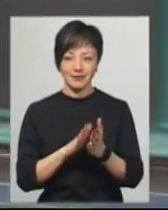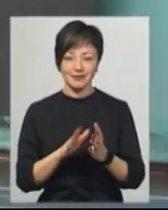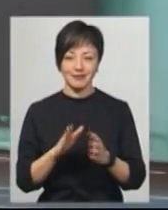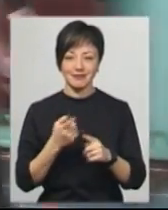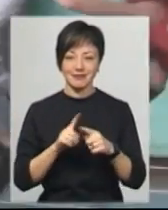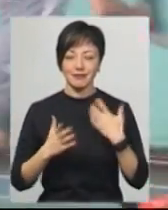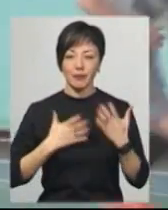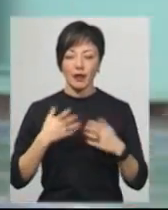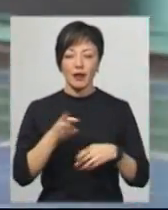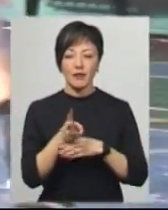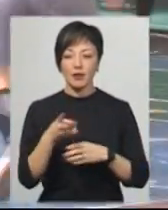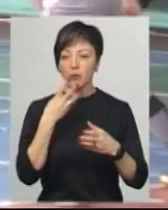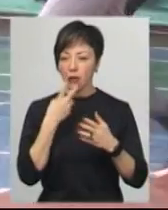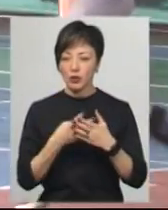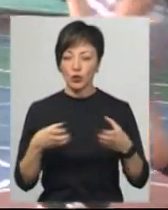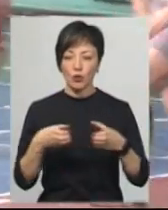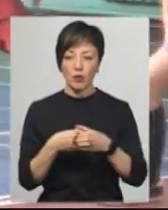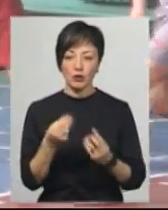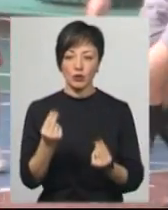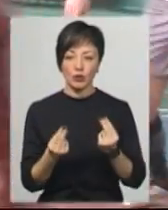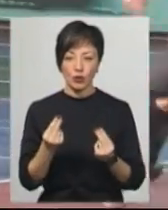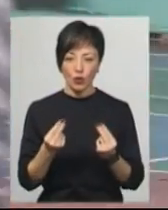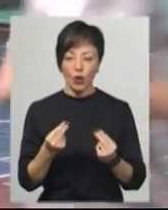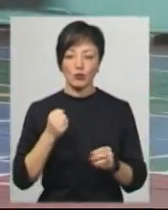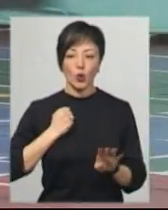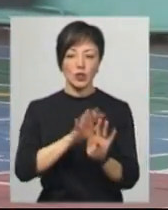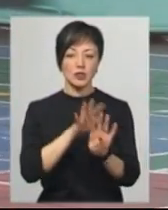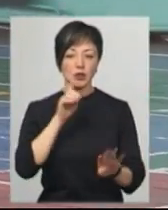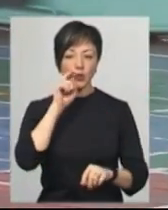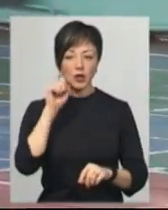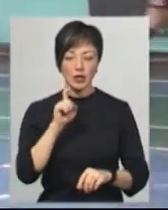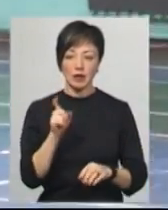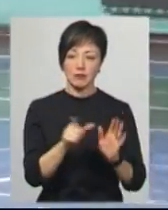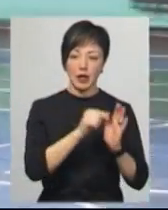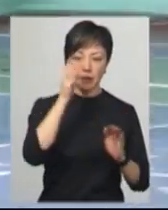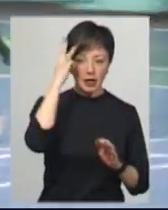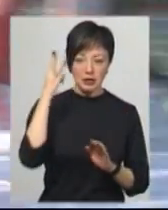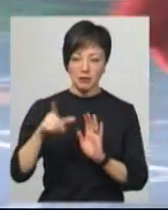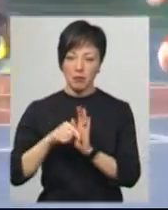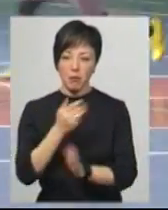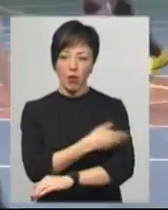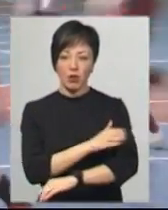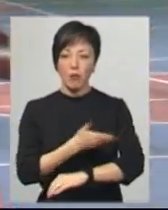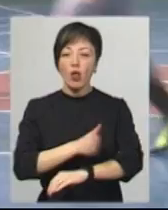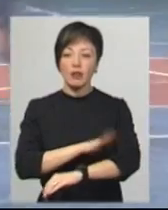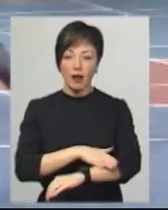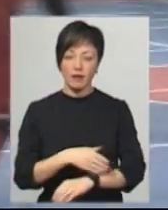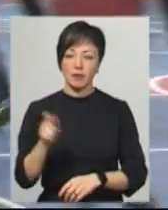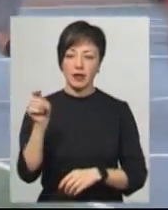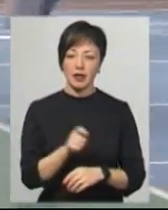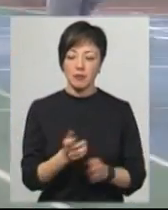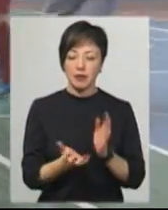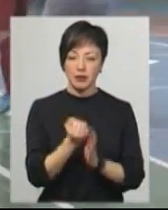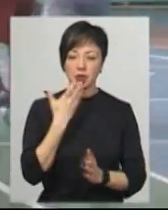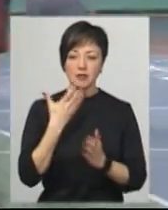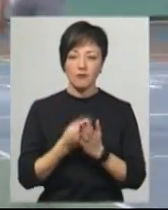На відео ви бачите гру команд сухопутних військ Збройних сил України Хмельницького та Полтави. Приїхала підтримати свого хлопця, гравця під номером